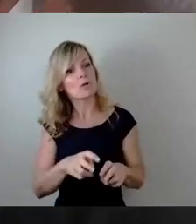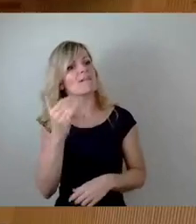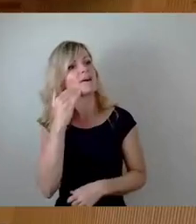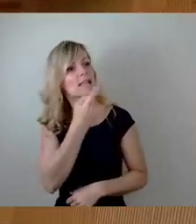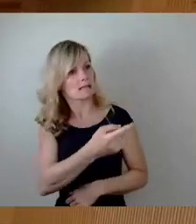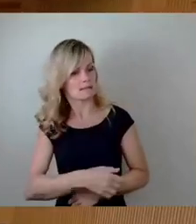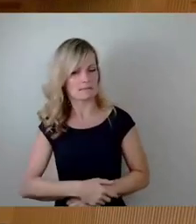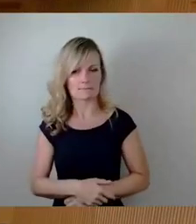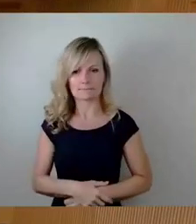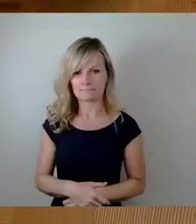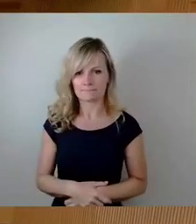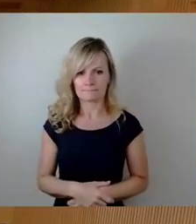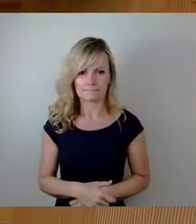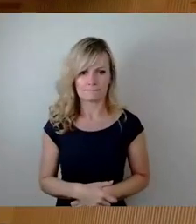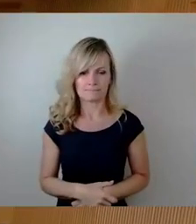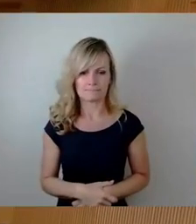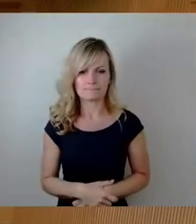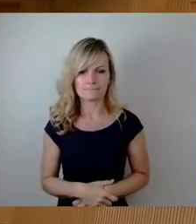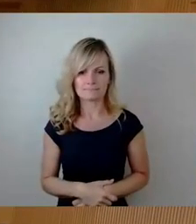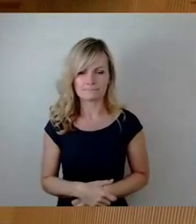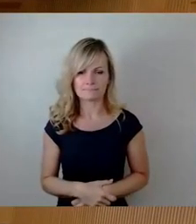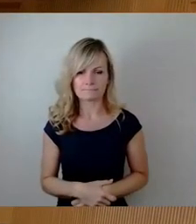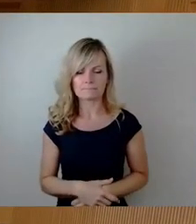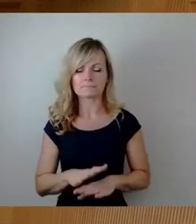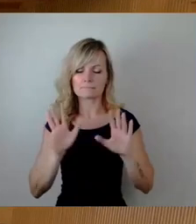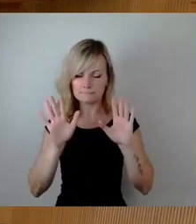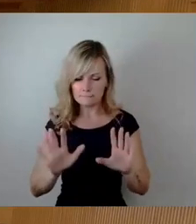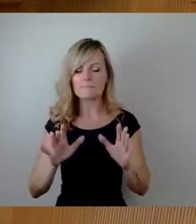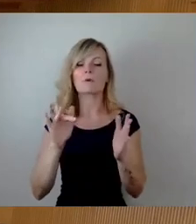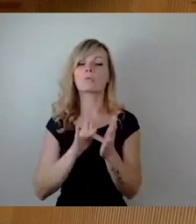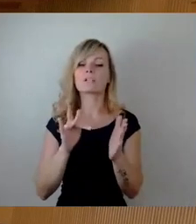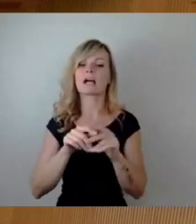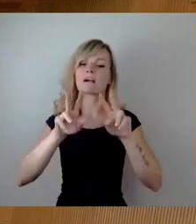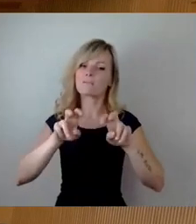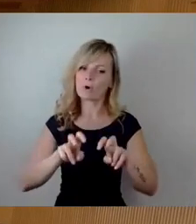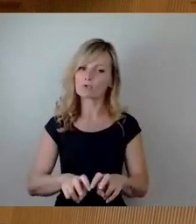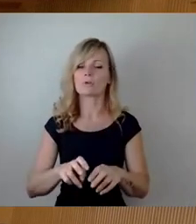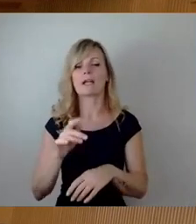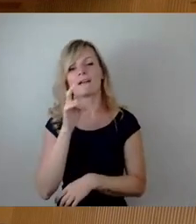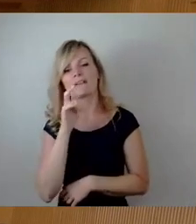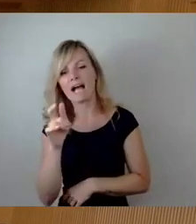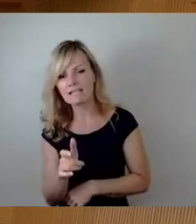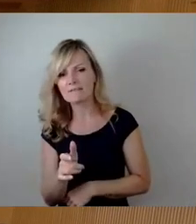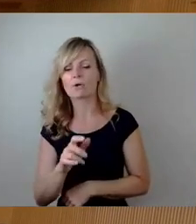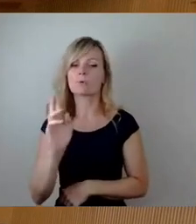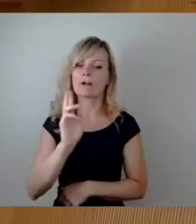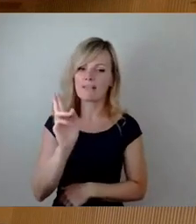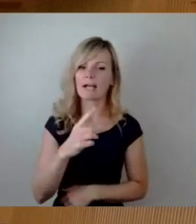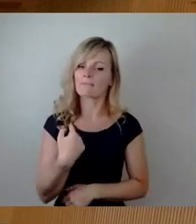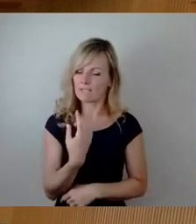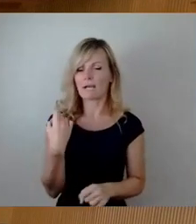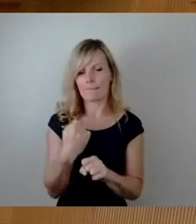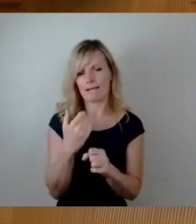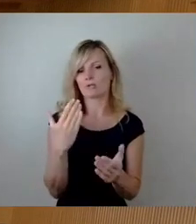Also, wie gesagt, die Ursachenforschung und was dafür verantwortlich ist, das machen wir. Das habe ich auch in Aussicht